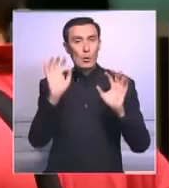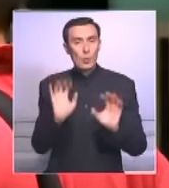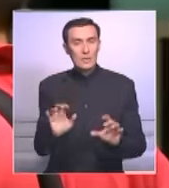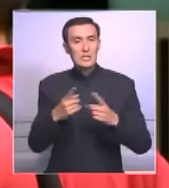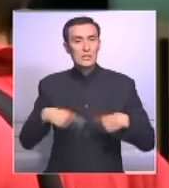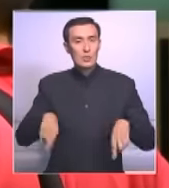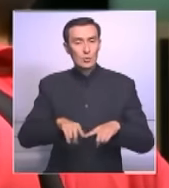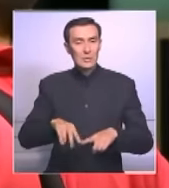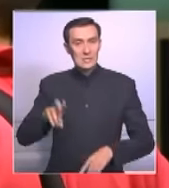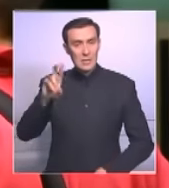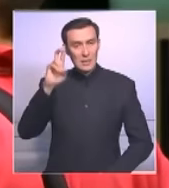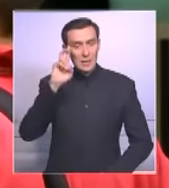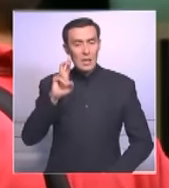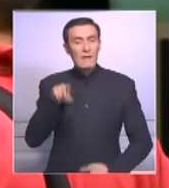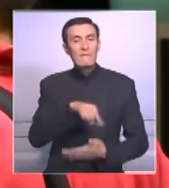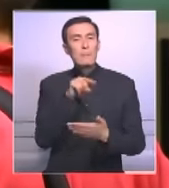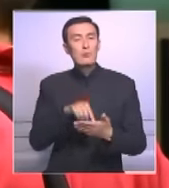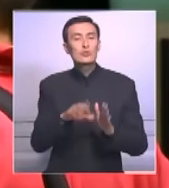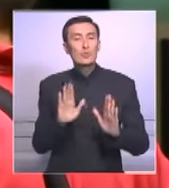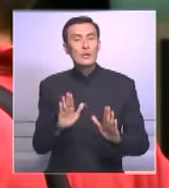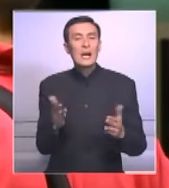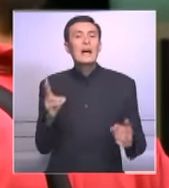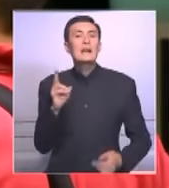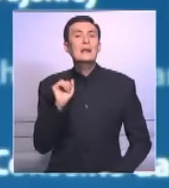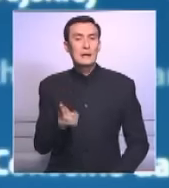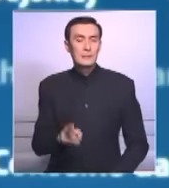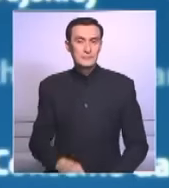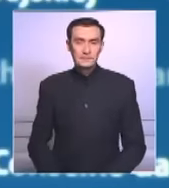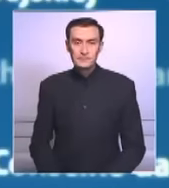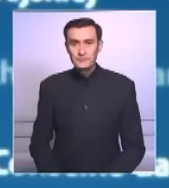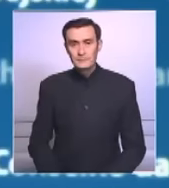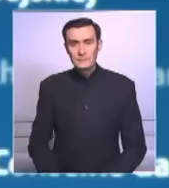институты страны. Вопрос только в том, какими средствами.